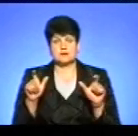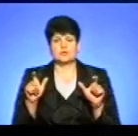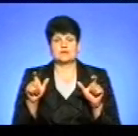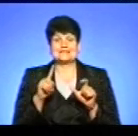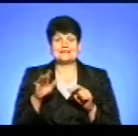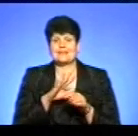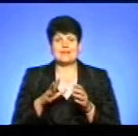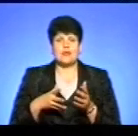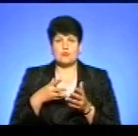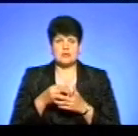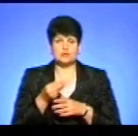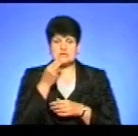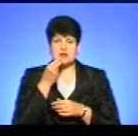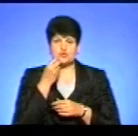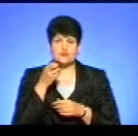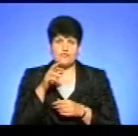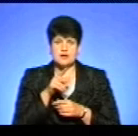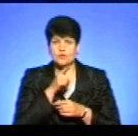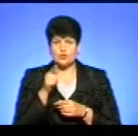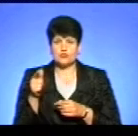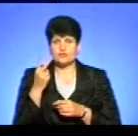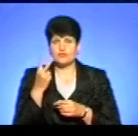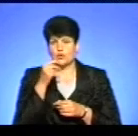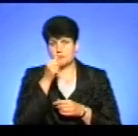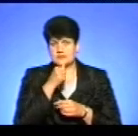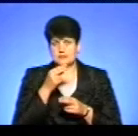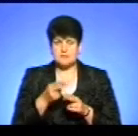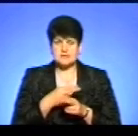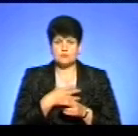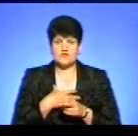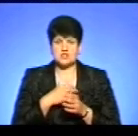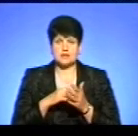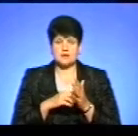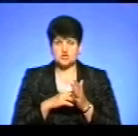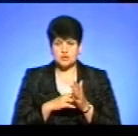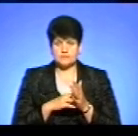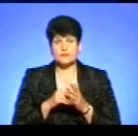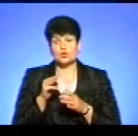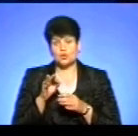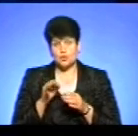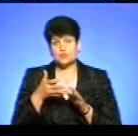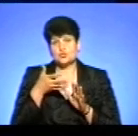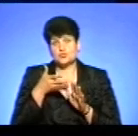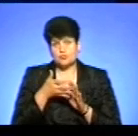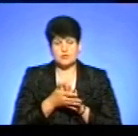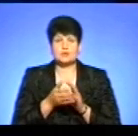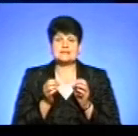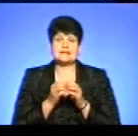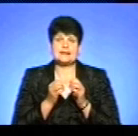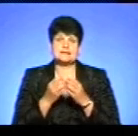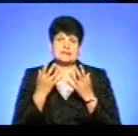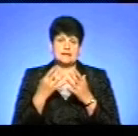за неоплату за харчування протягом двох місяців без поважних причин, то, зрозуміло, і за 10 днів